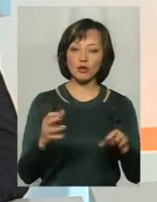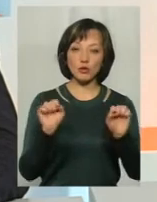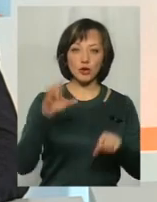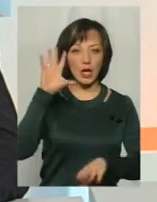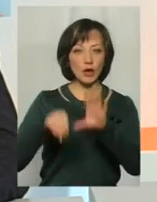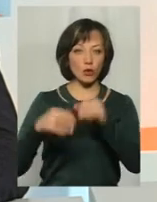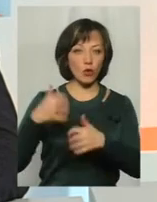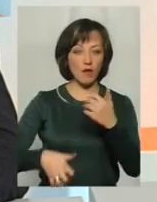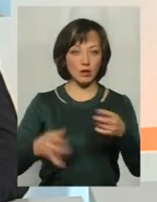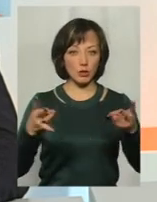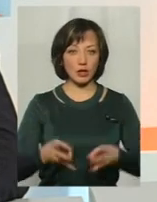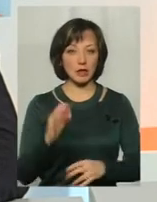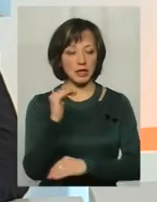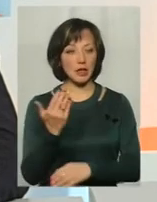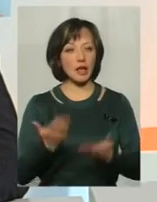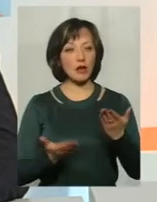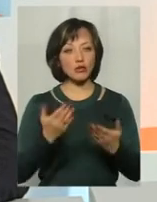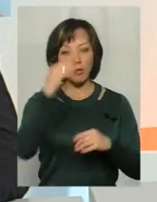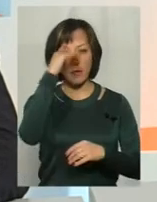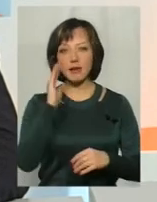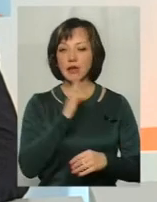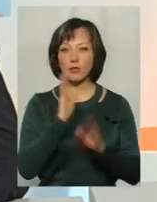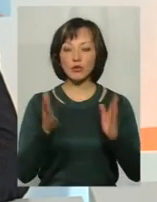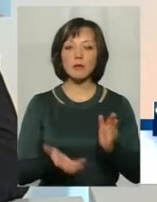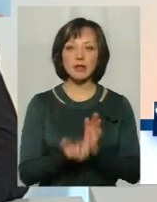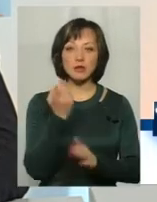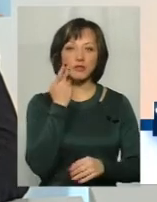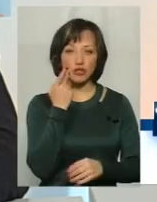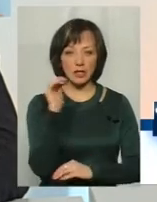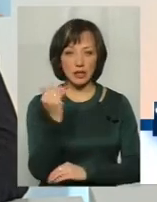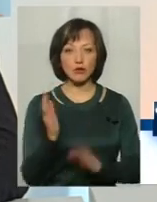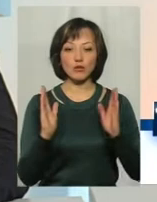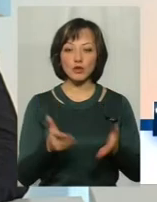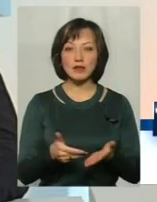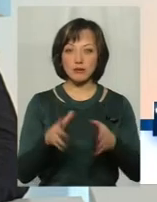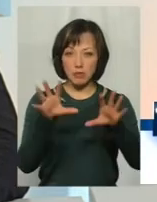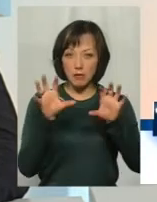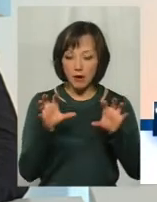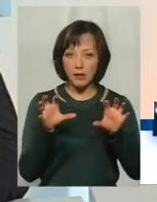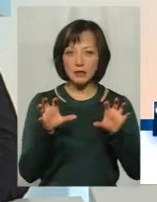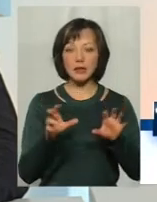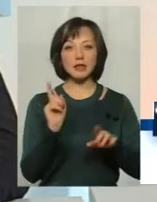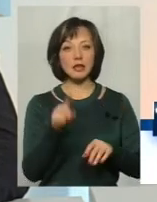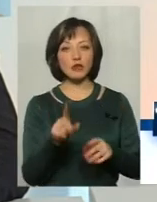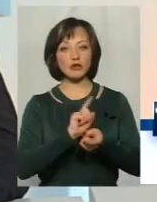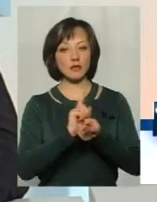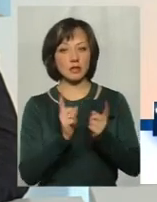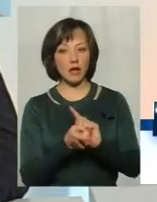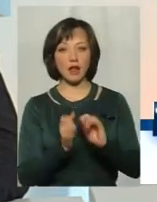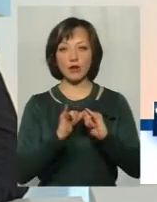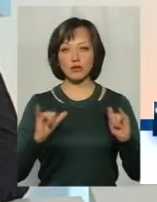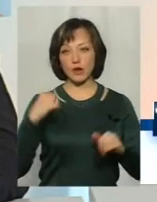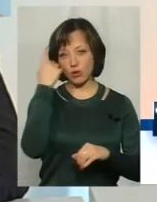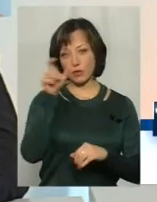ігнорувати її потреби. От якщо батьки будуть підтримувати завжди дитину, будуть її сприймати те, що вона стала розвинута